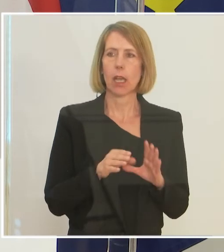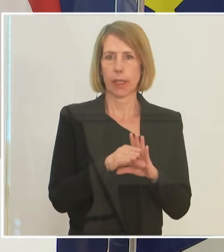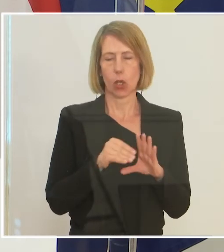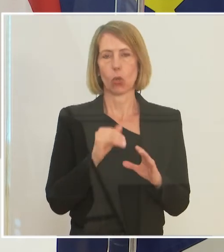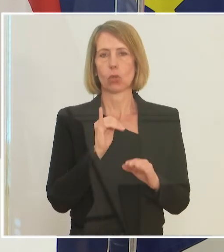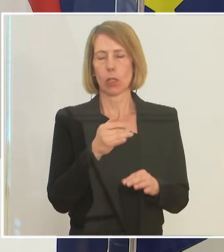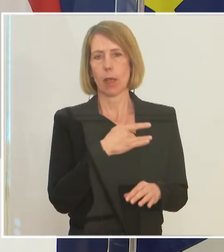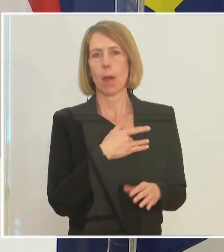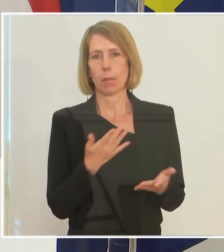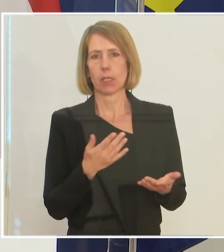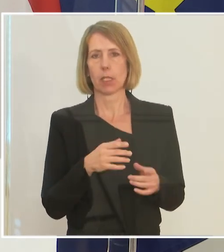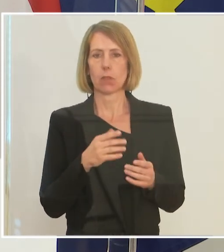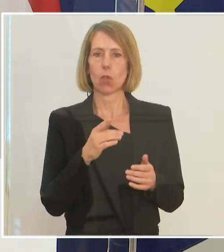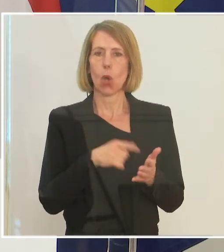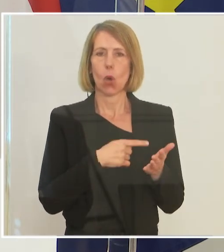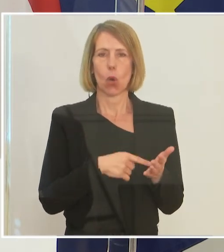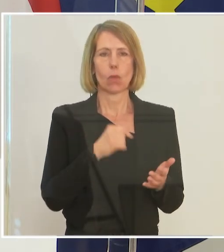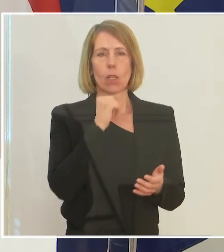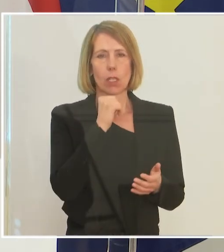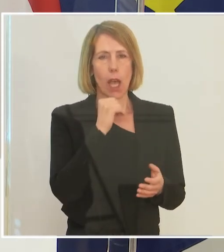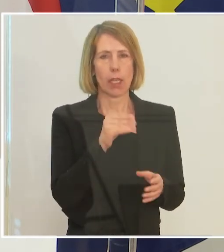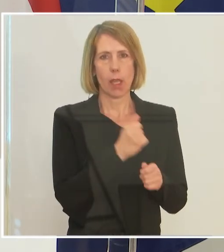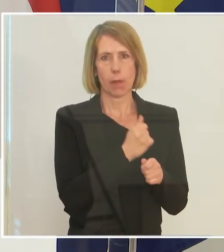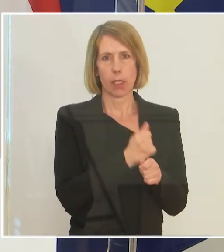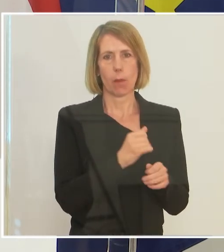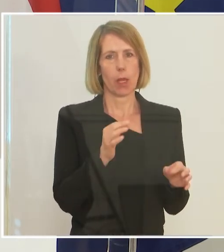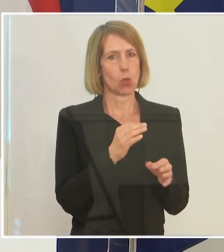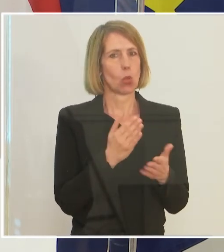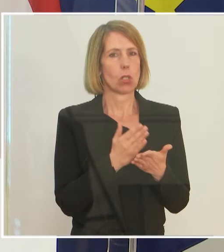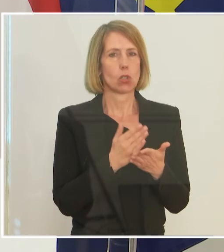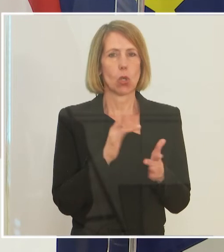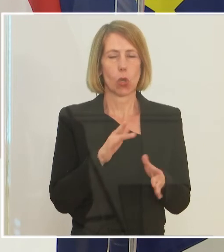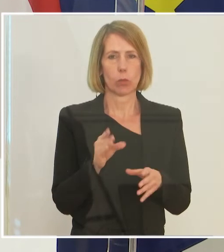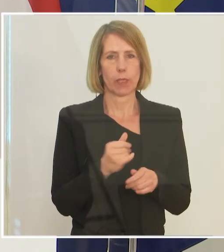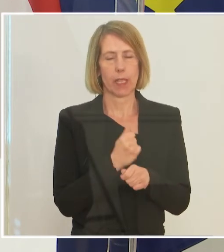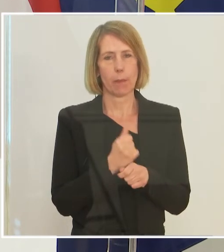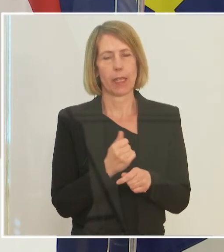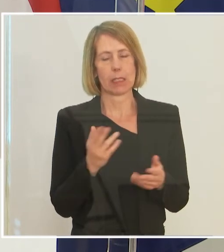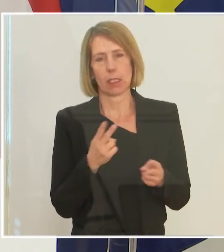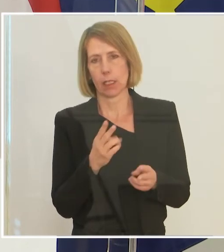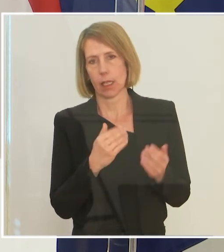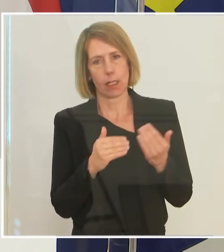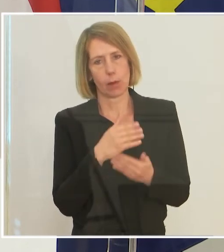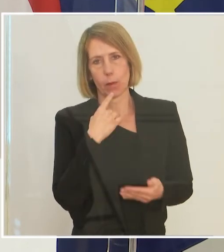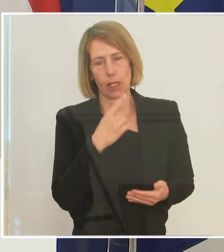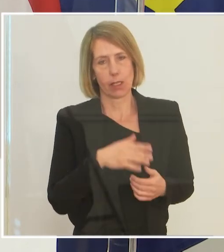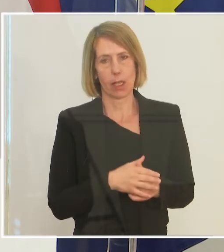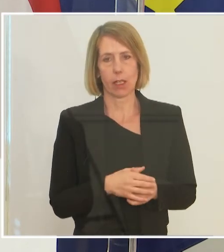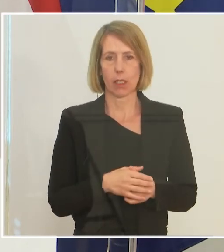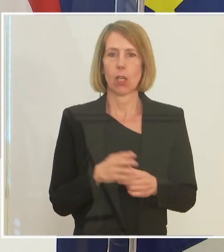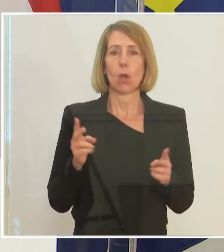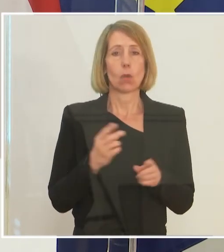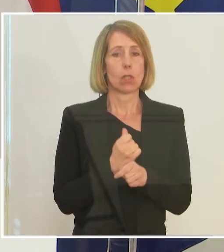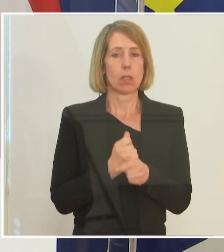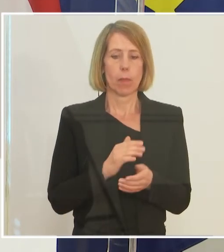keine Mitarbeiter haben, zum Teil natürlich schon. Also da gibt es keine Statistik dazu, kann ich jetzt nicht mehr sagen. Aber die Kurzarbeit gilt für alle und wir versuchen